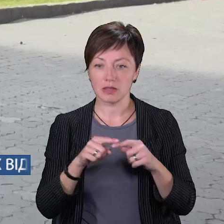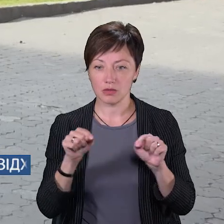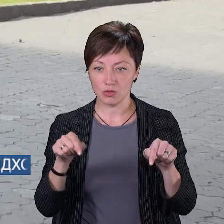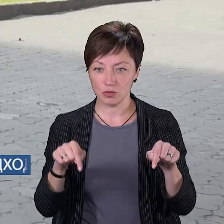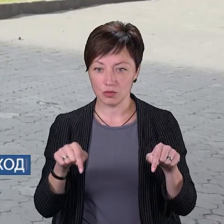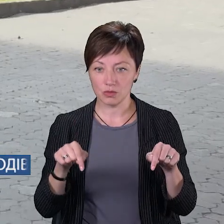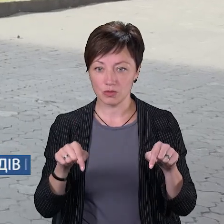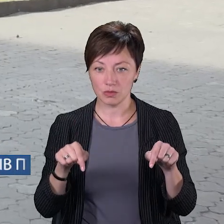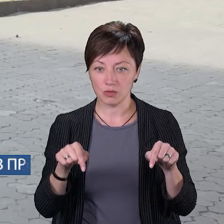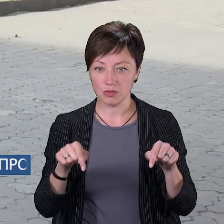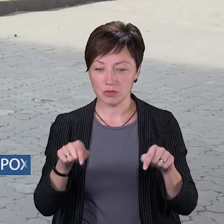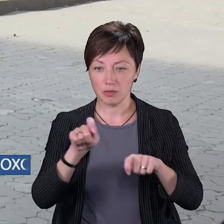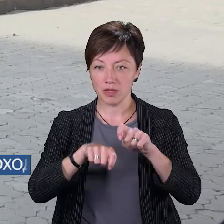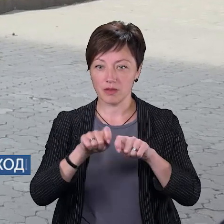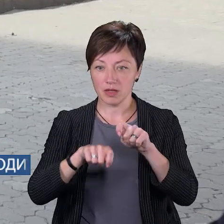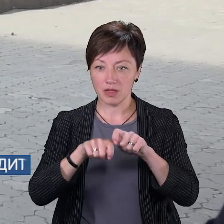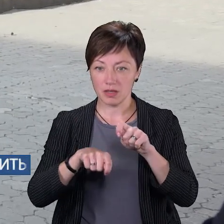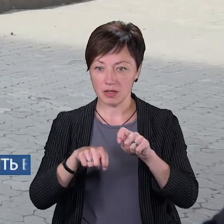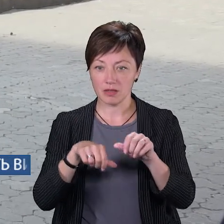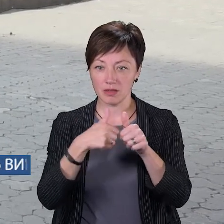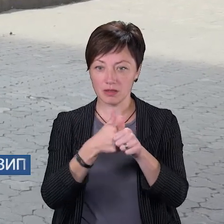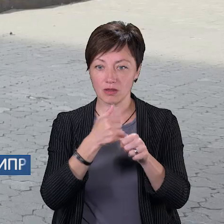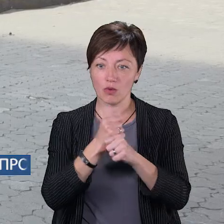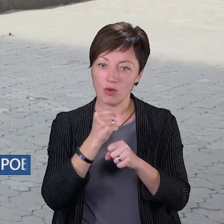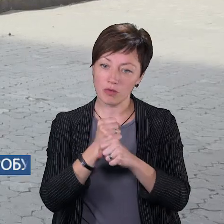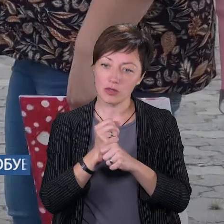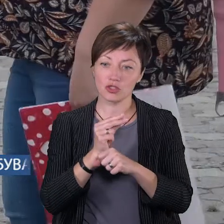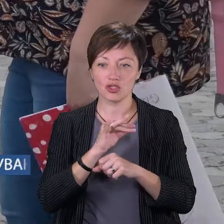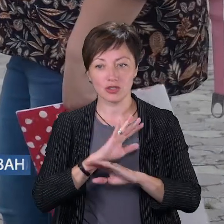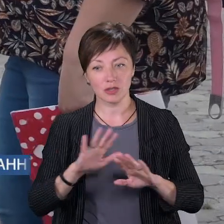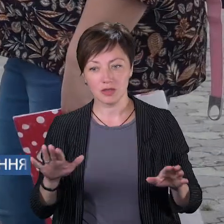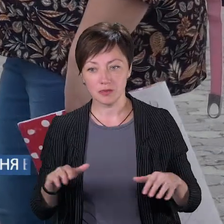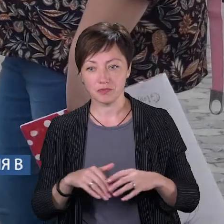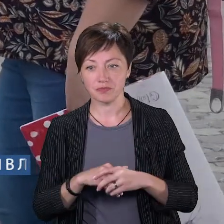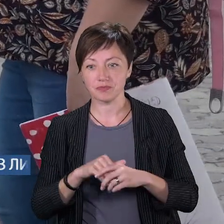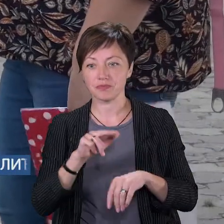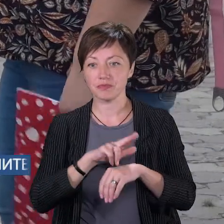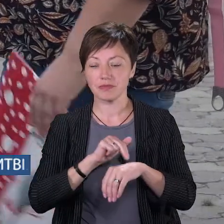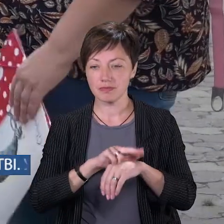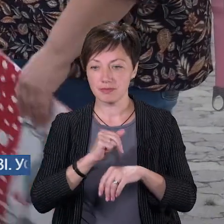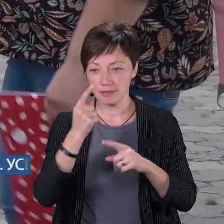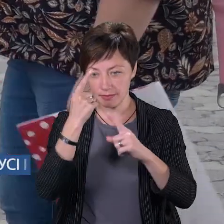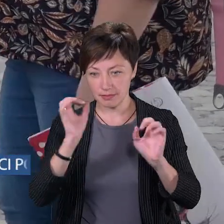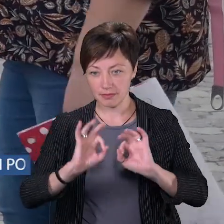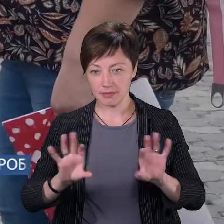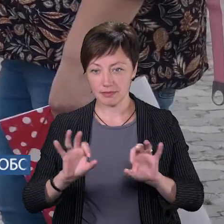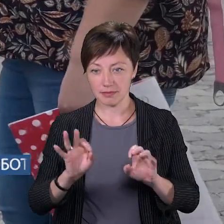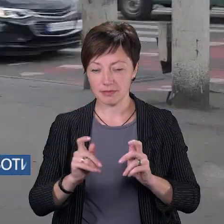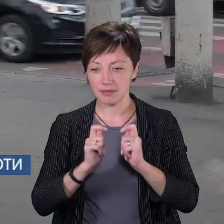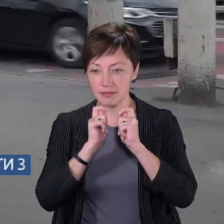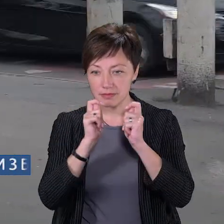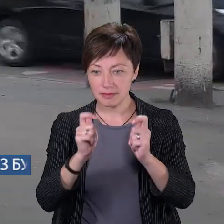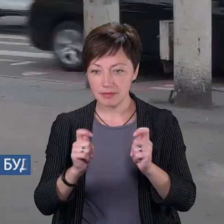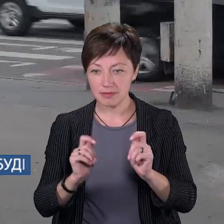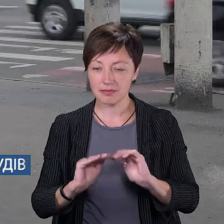перевіряємо, що йдемо за ними, роблять вони це чи ні. Правоохоронці не лише інформували, але й вручали